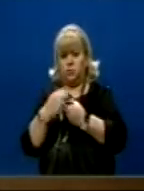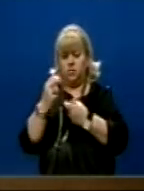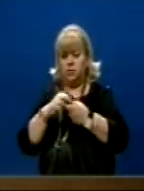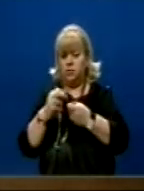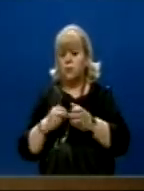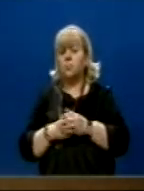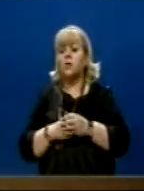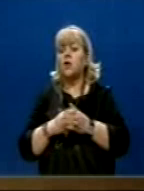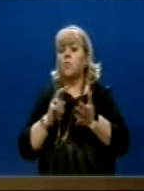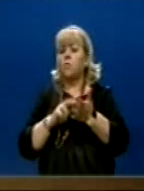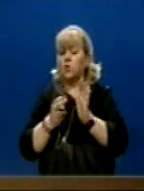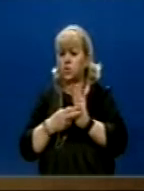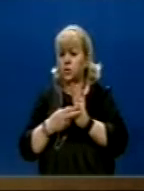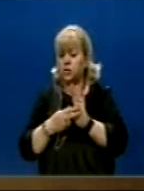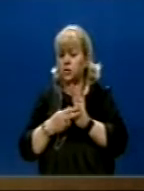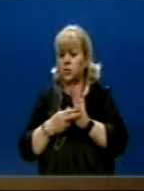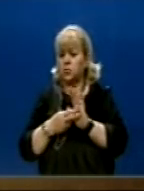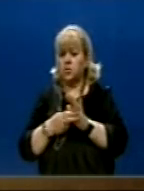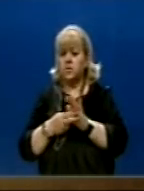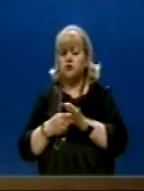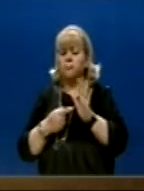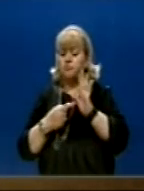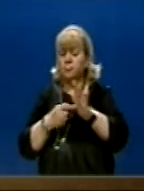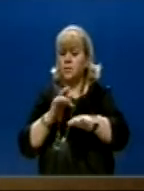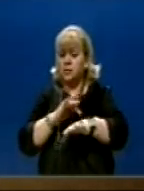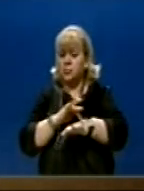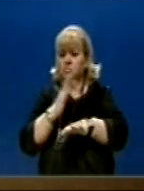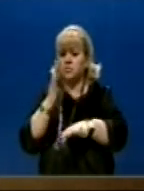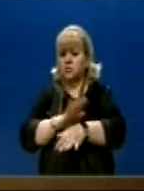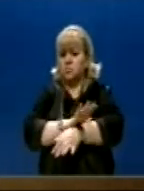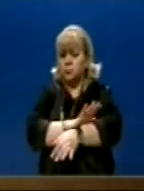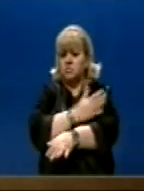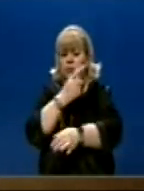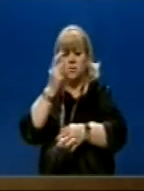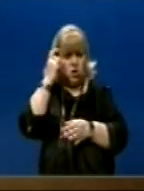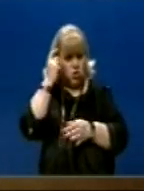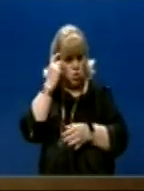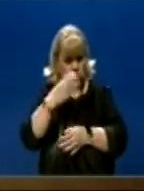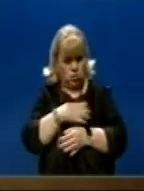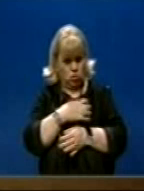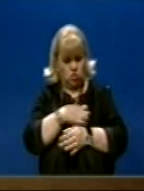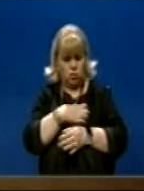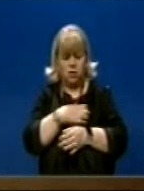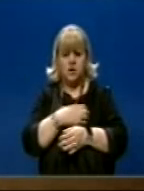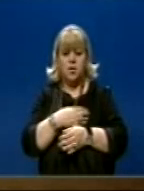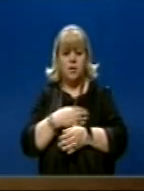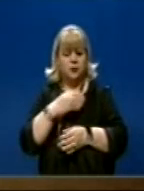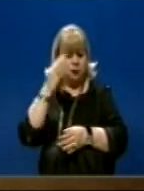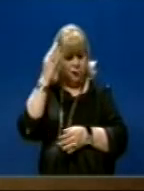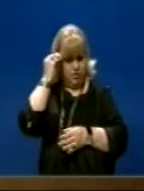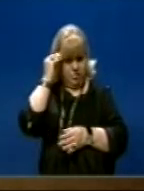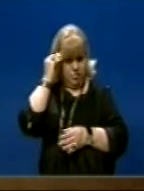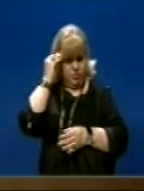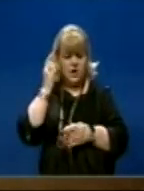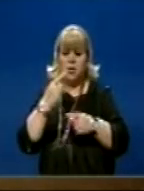aprofesional Për trajtimin Emocional Psikologik Social Dhe psikiatrik Të rastave